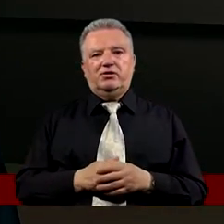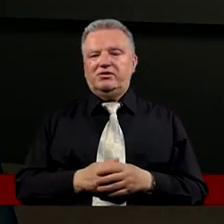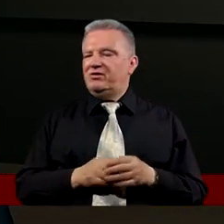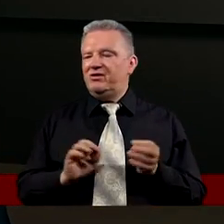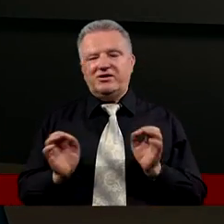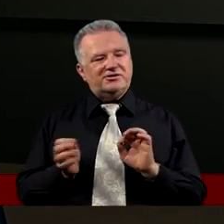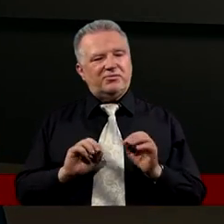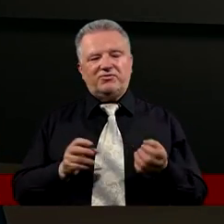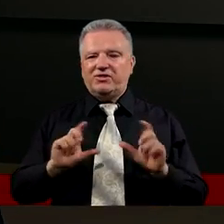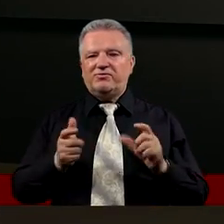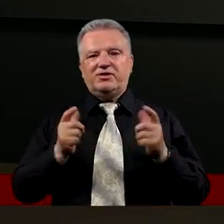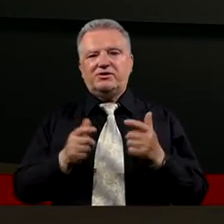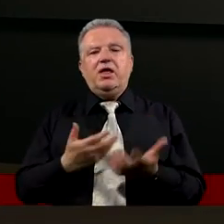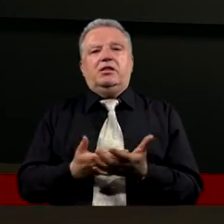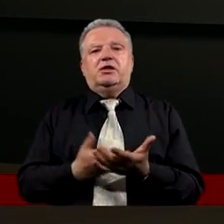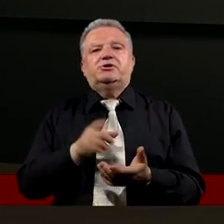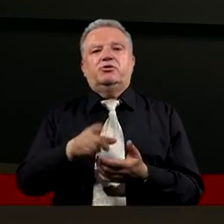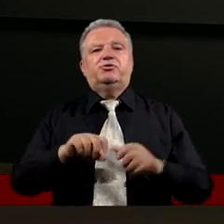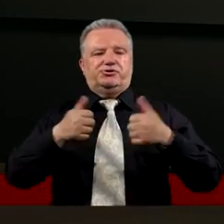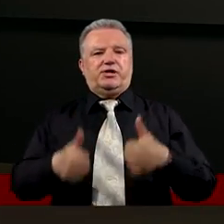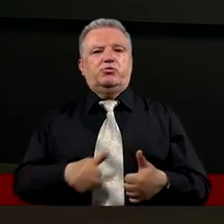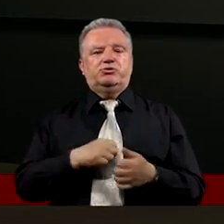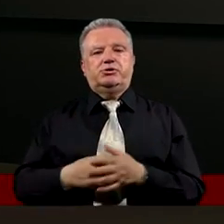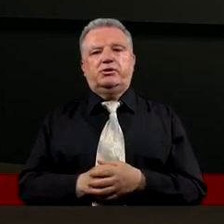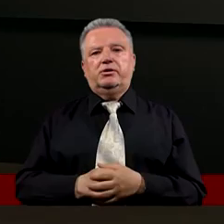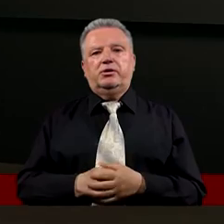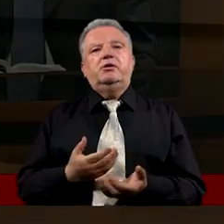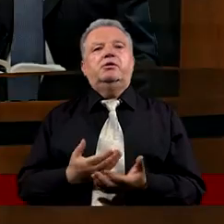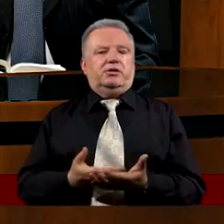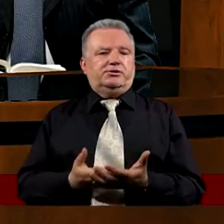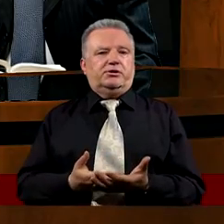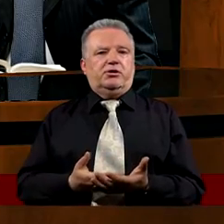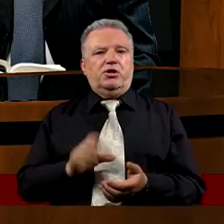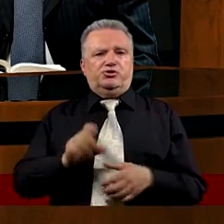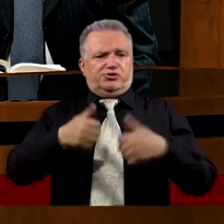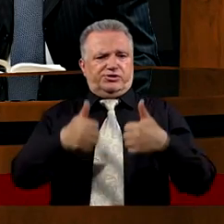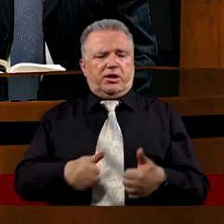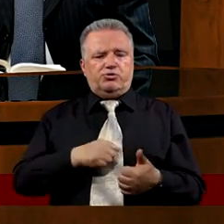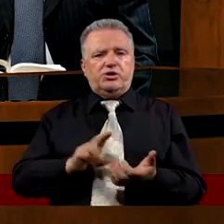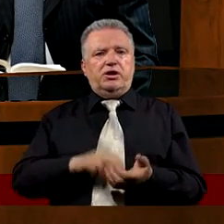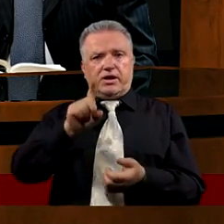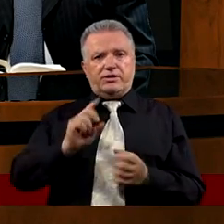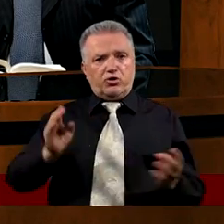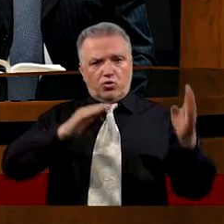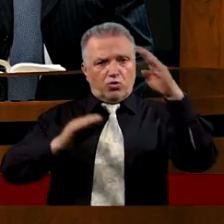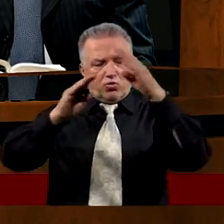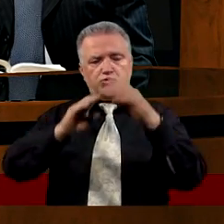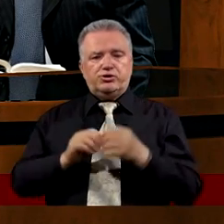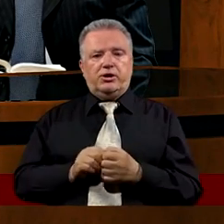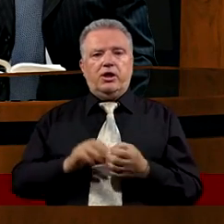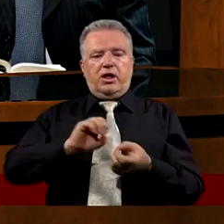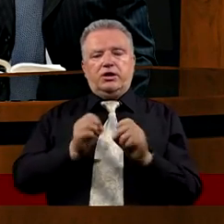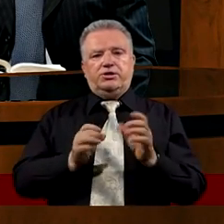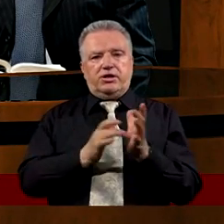Niesamowite wydarzenie Dlaczego do Niego doszło? Jak sądzicie? Co się stało tam na tej górze Tak niezwykłego